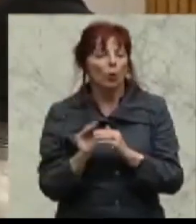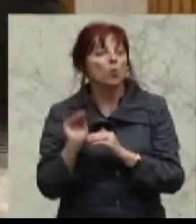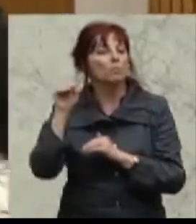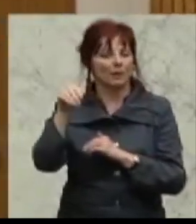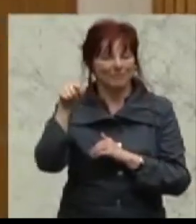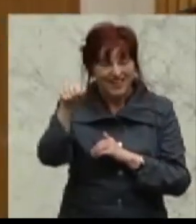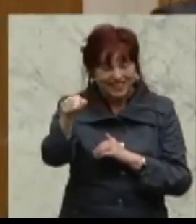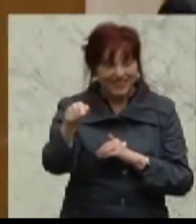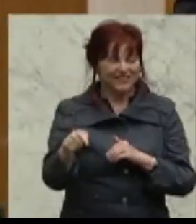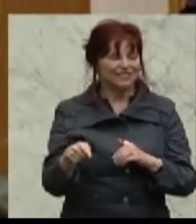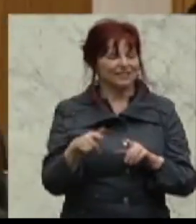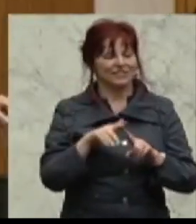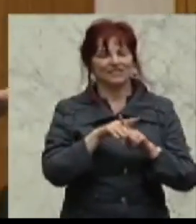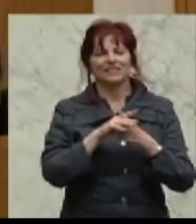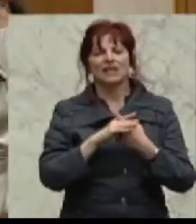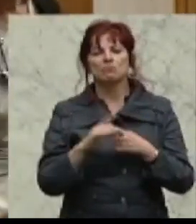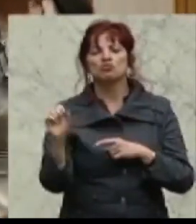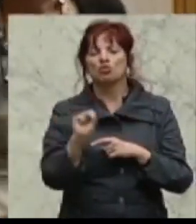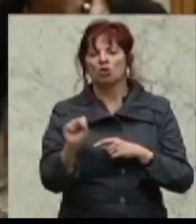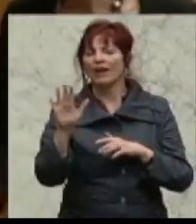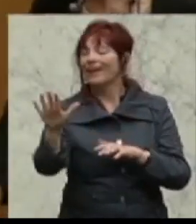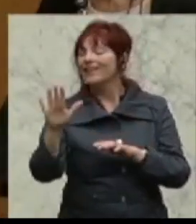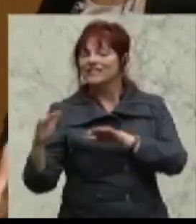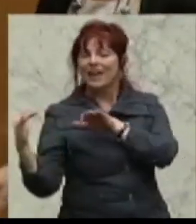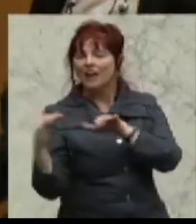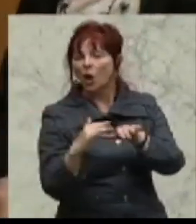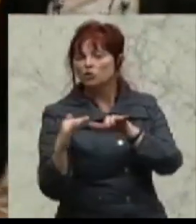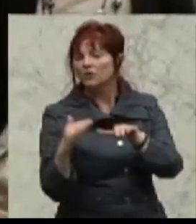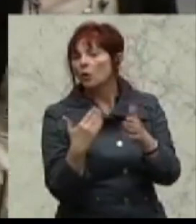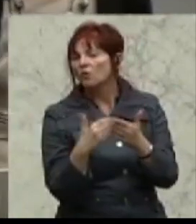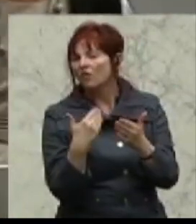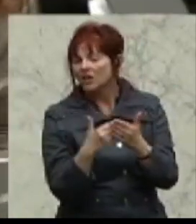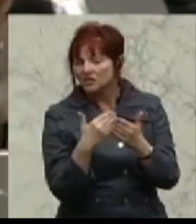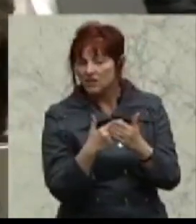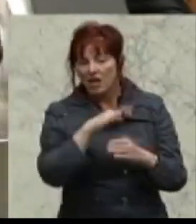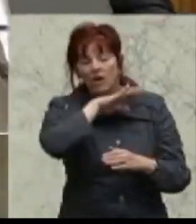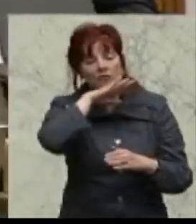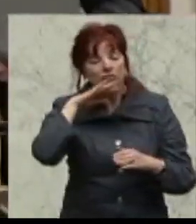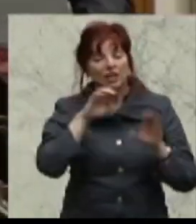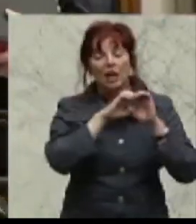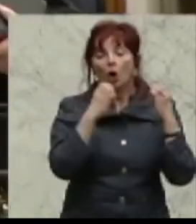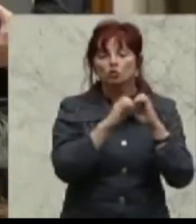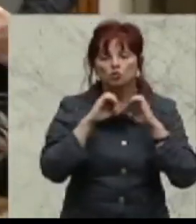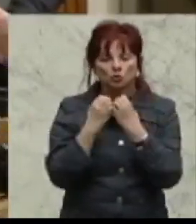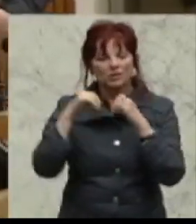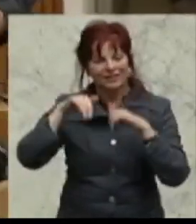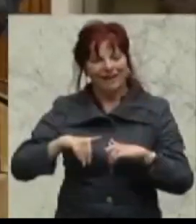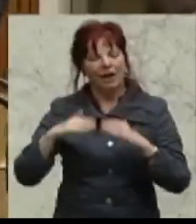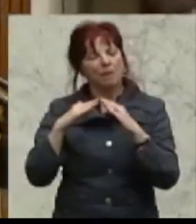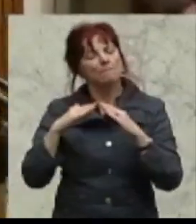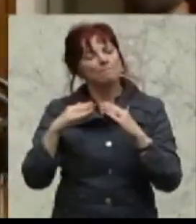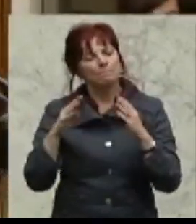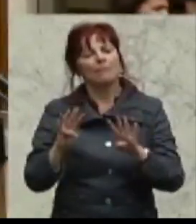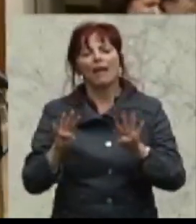dass zahlreiche Ausschüsse in diesem Haus neu konstituiert werden mussten, um diese neue